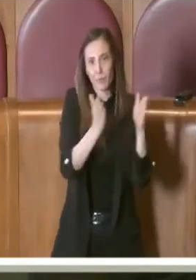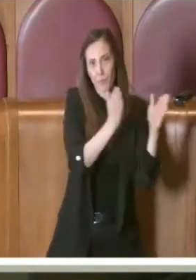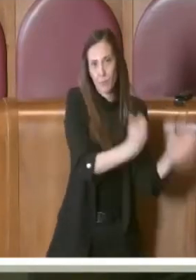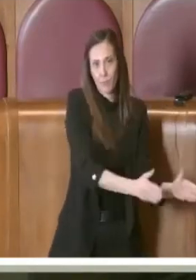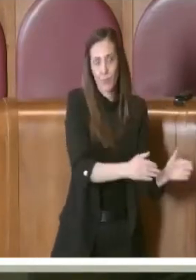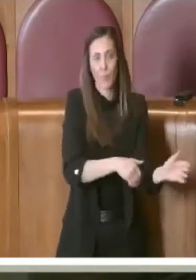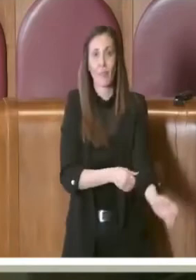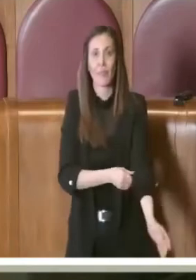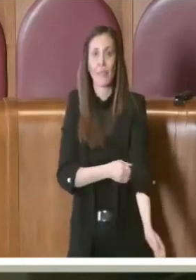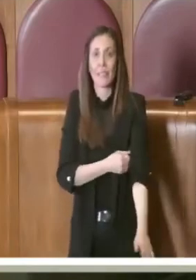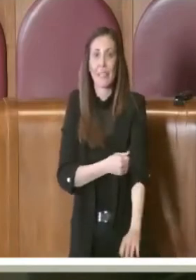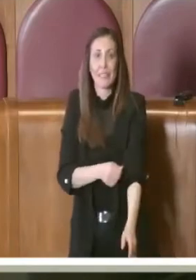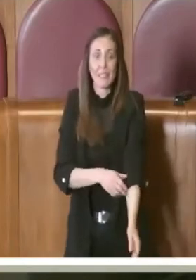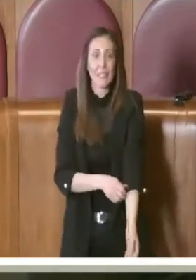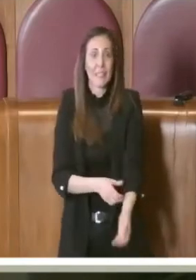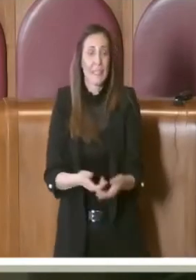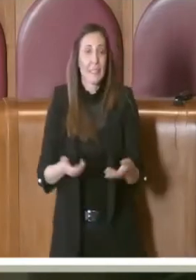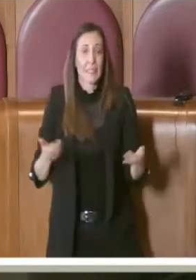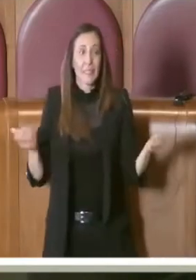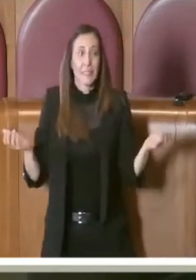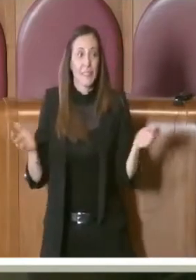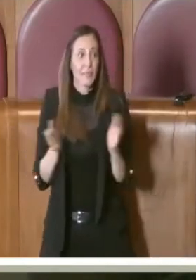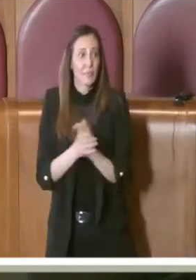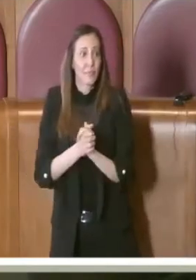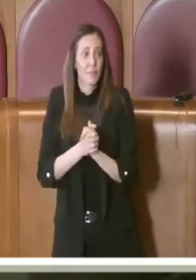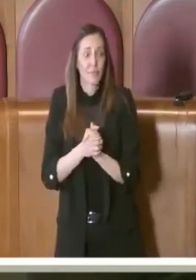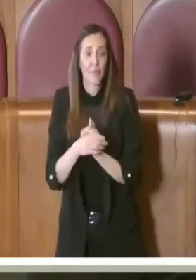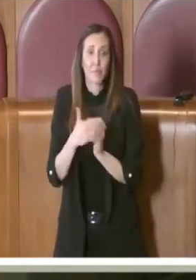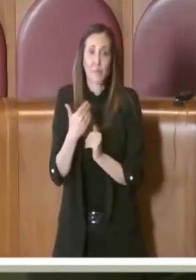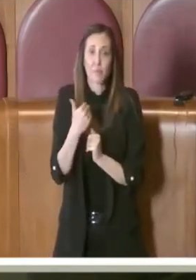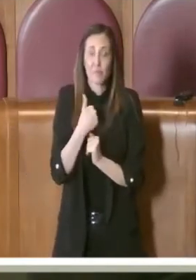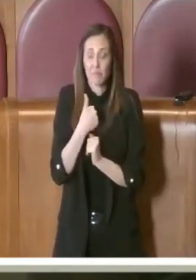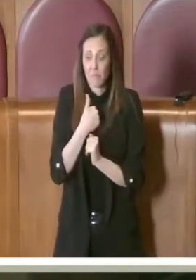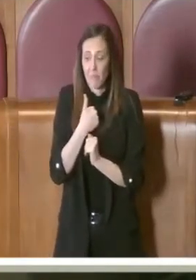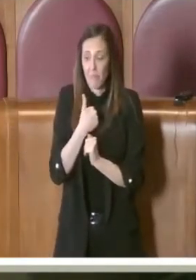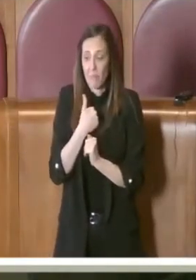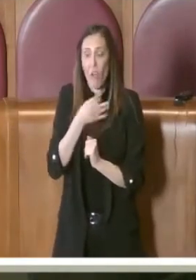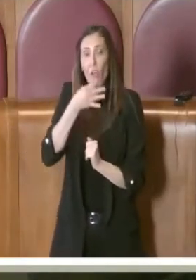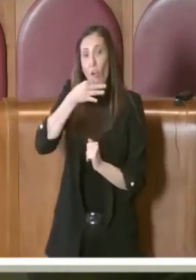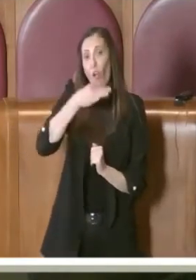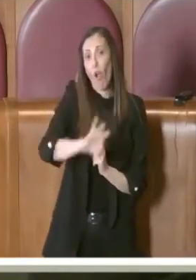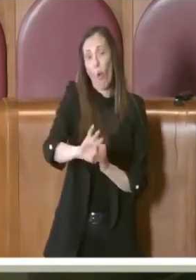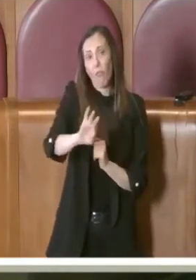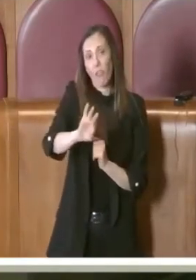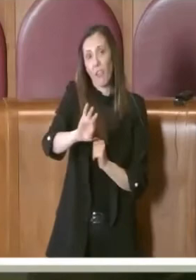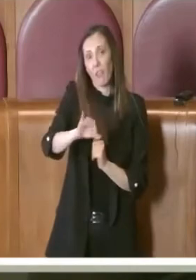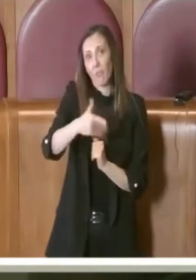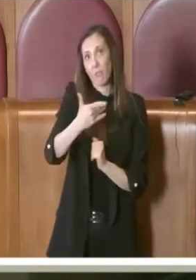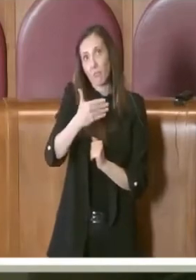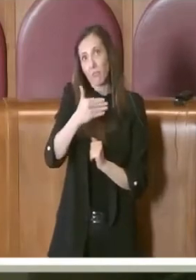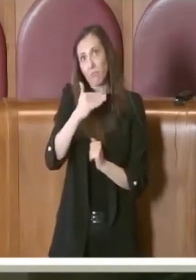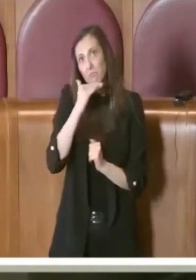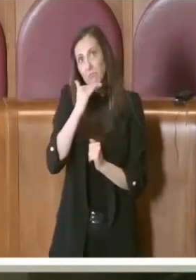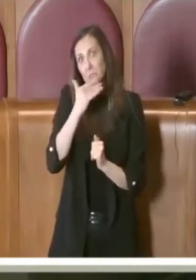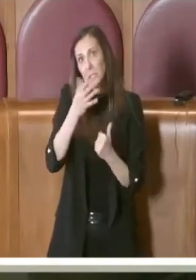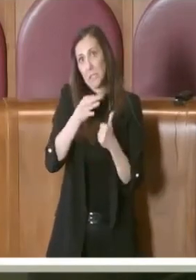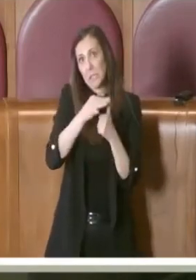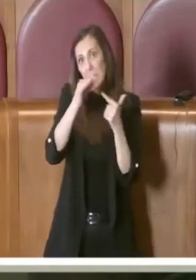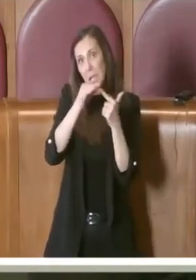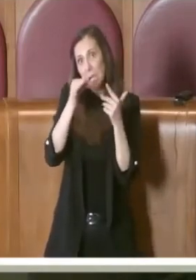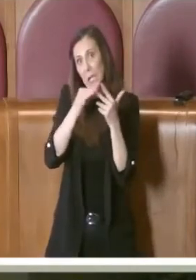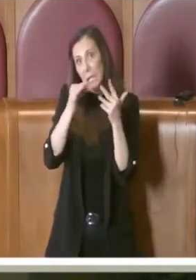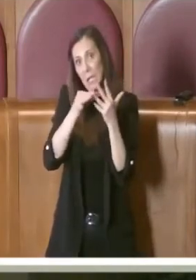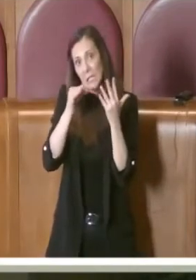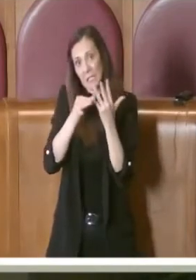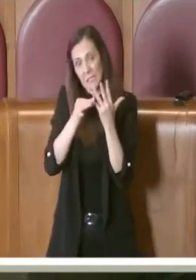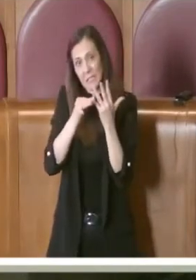Di poche cose sono certo, perché credo che l'incertezza poi ispiri sempre i migliori comportamenti da